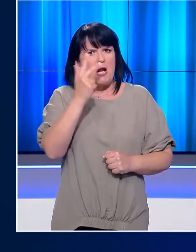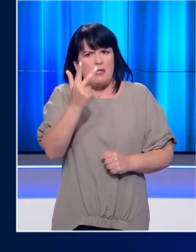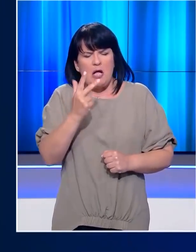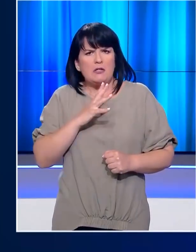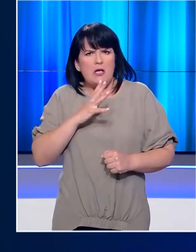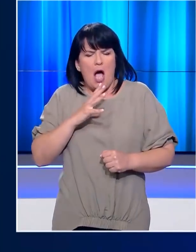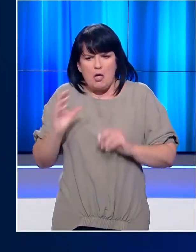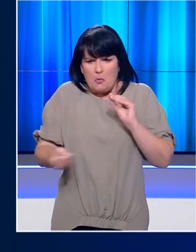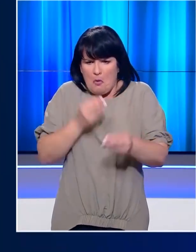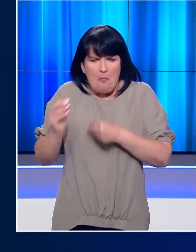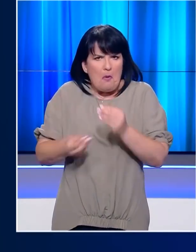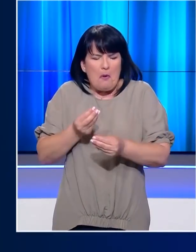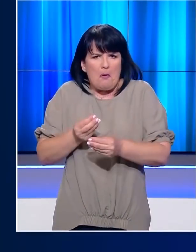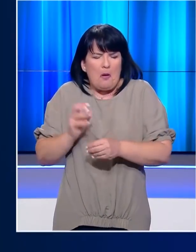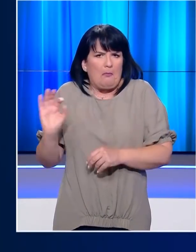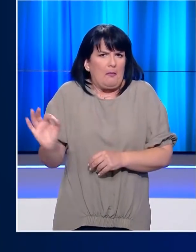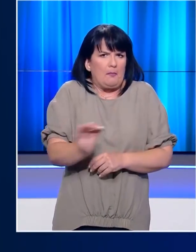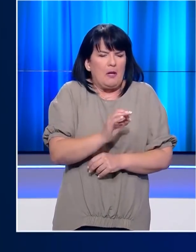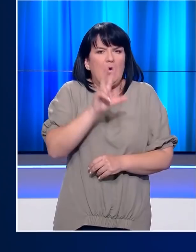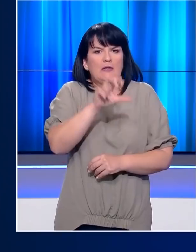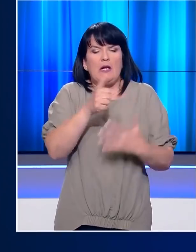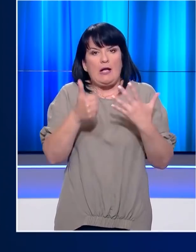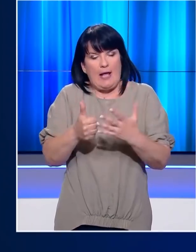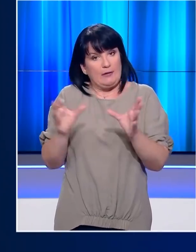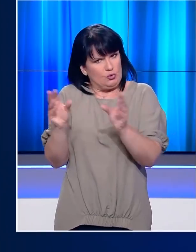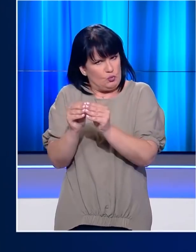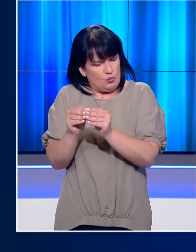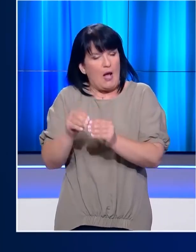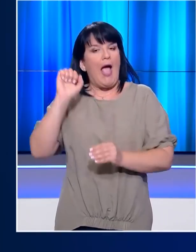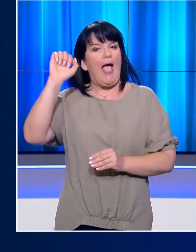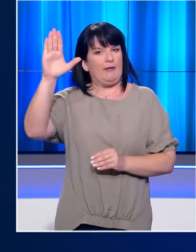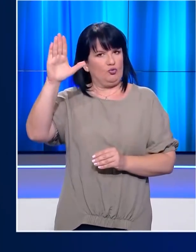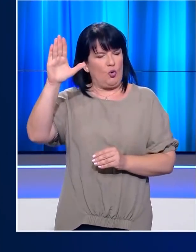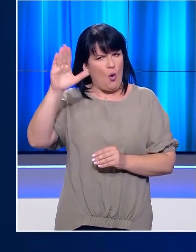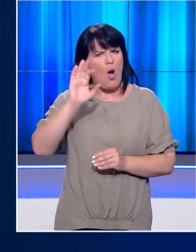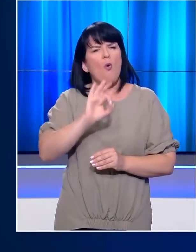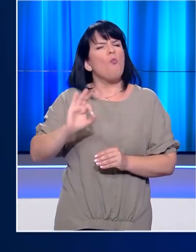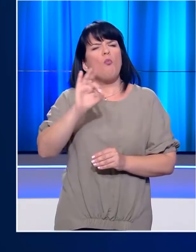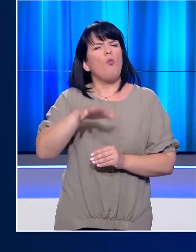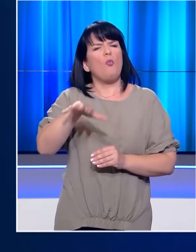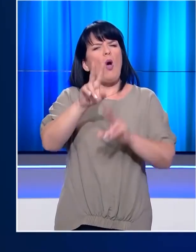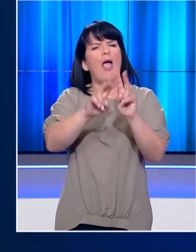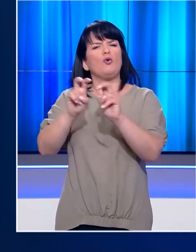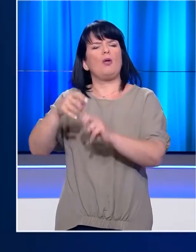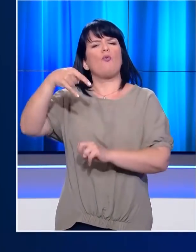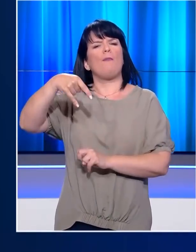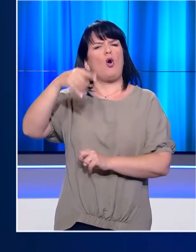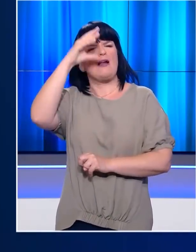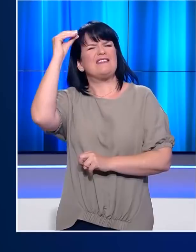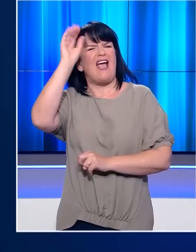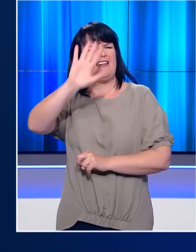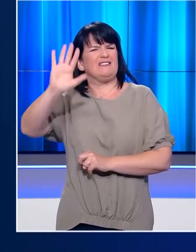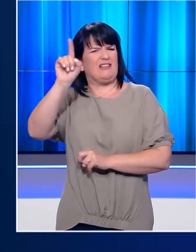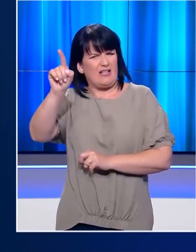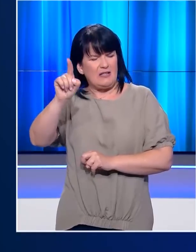τελευταίες 24 ώρες. Τα 36 εξ αυτών μάλιστα ήταν εισαγόμενα και εντοπίστηκαν κατά τη διενέργεια ελέγχων στον Προμαχώνα. Η